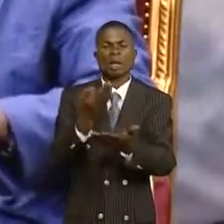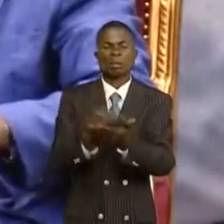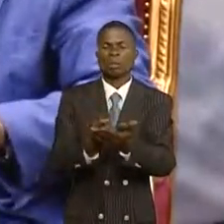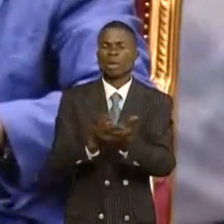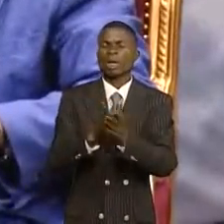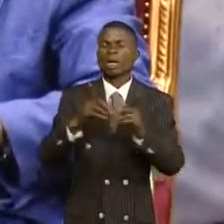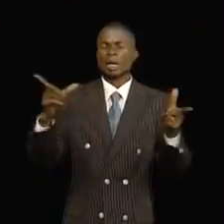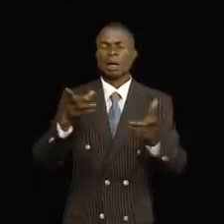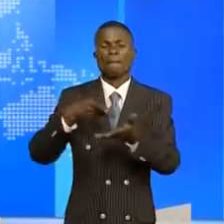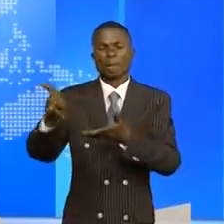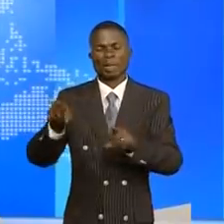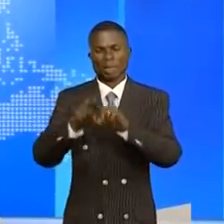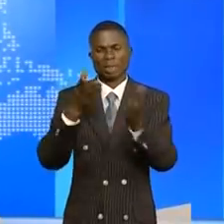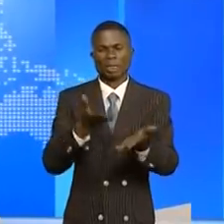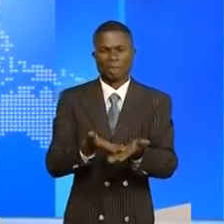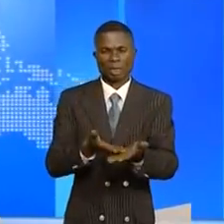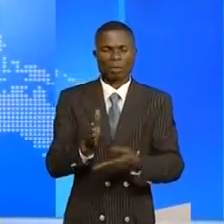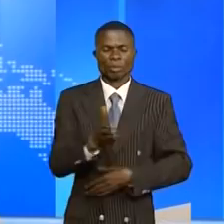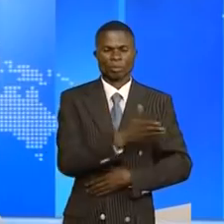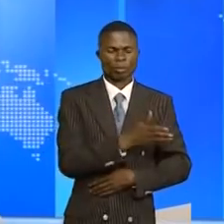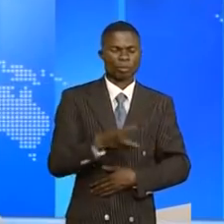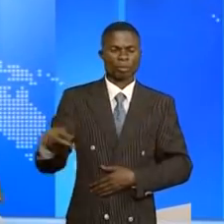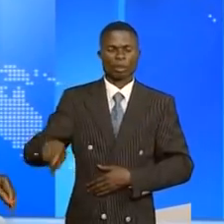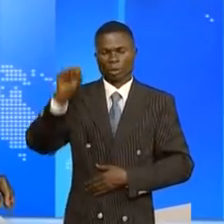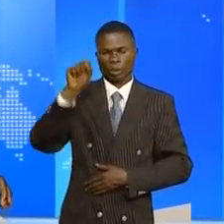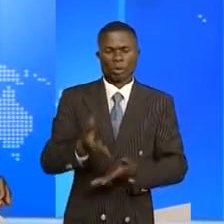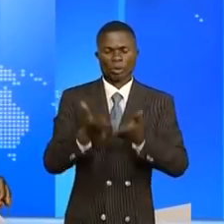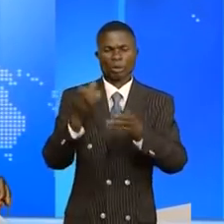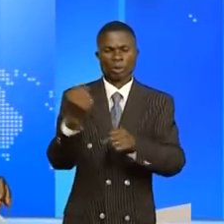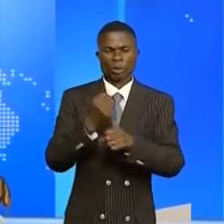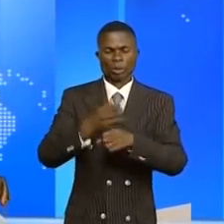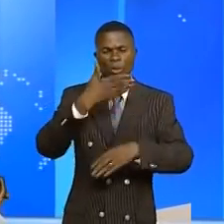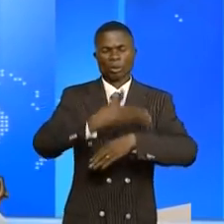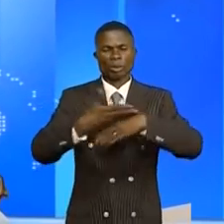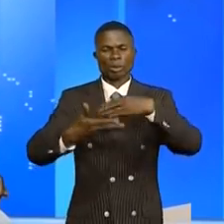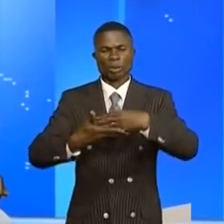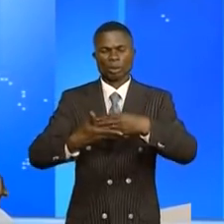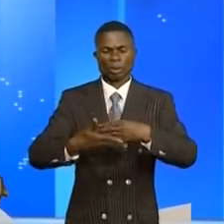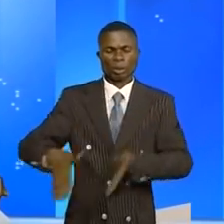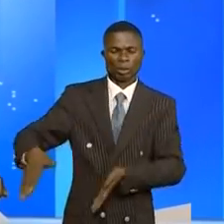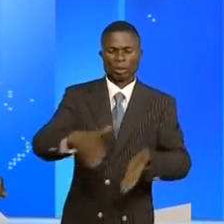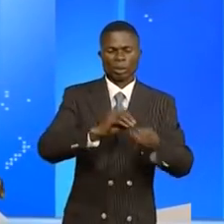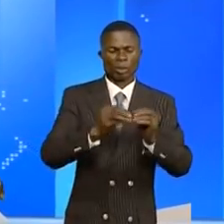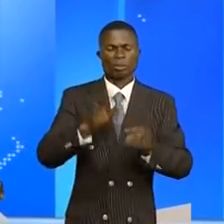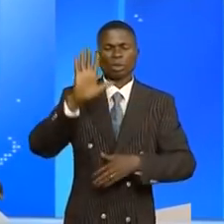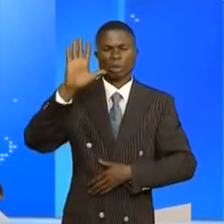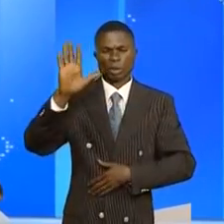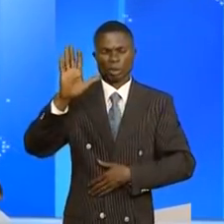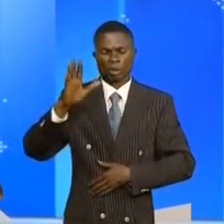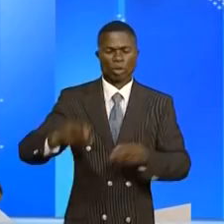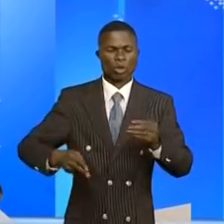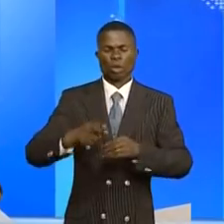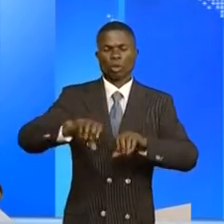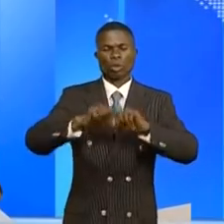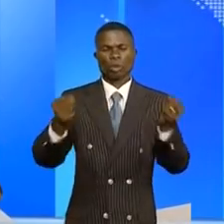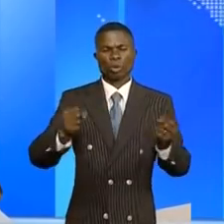pour pouvoir rembourser. Et dans la province de Sud-Kivu, les travaux de réhabilitation de la Nationale 5 qui a coupé en